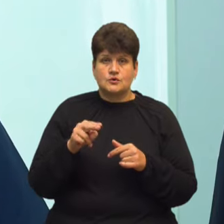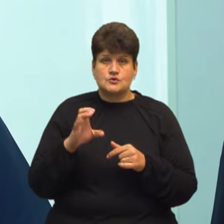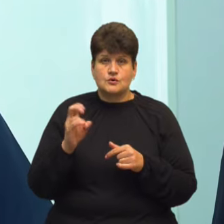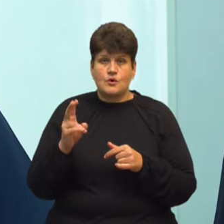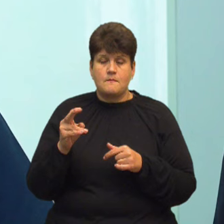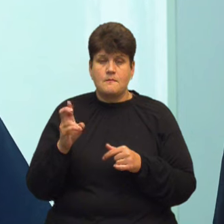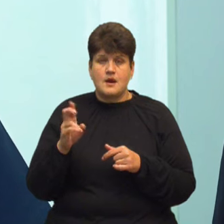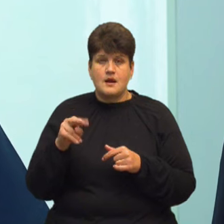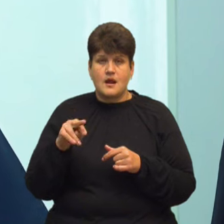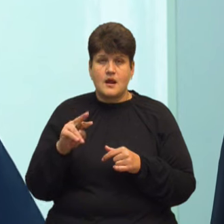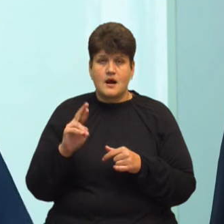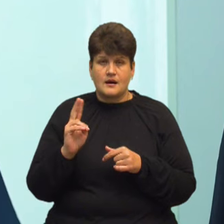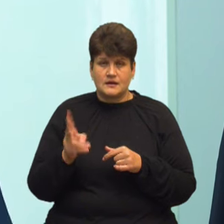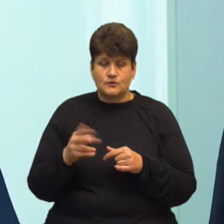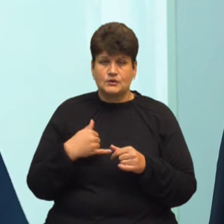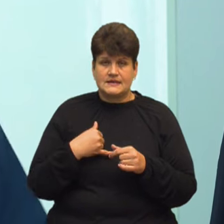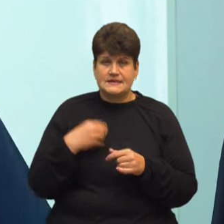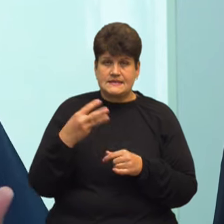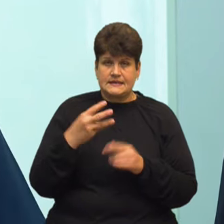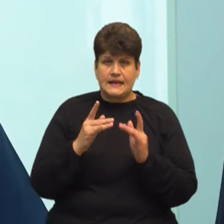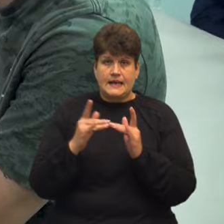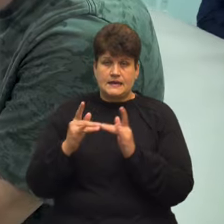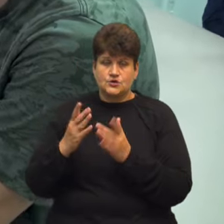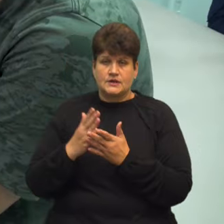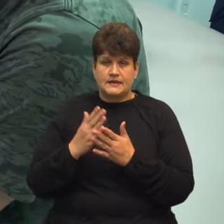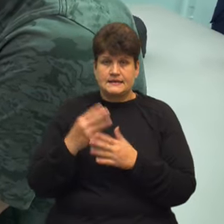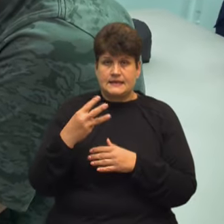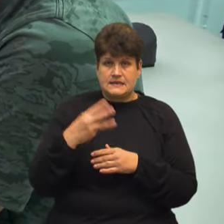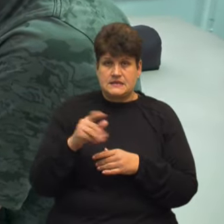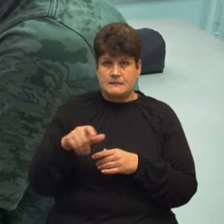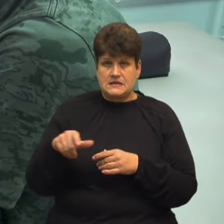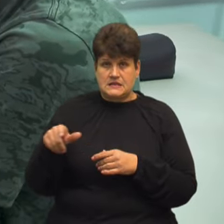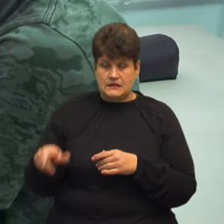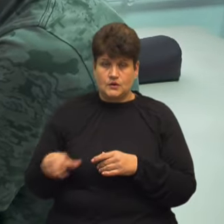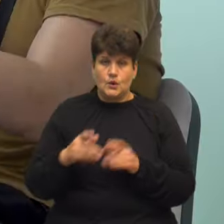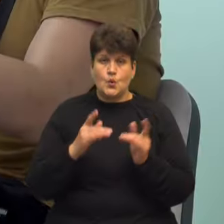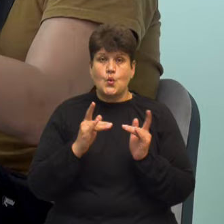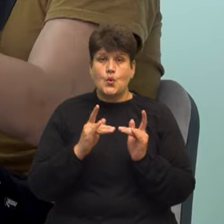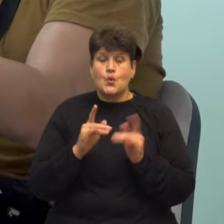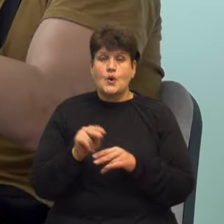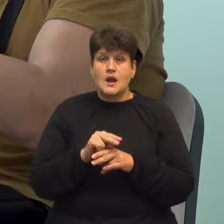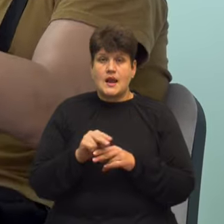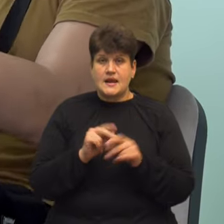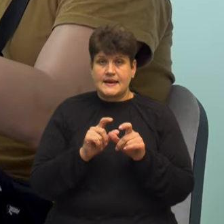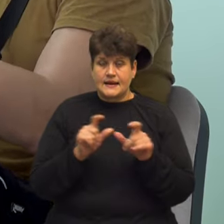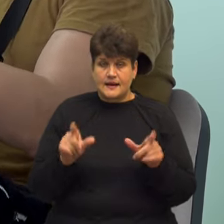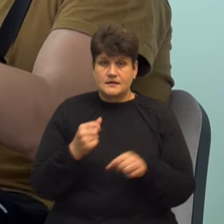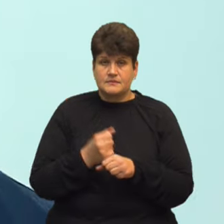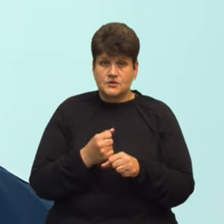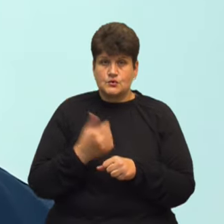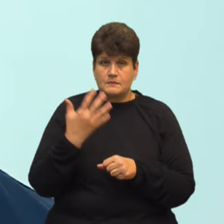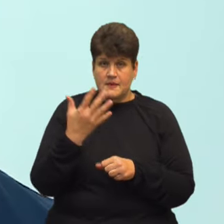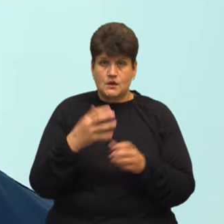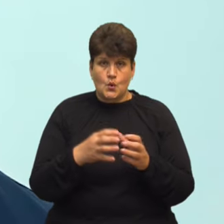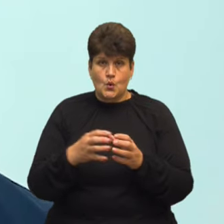Зараз у нас з 30 ліжок, у нас є 30 пацієнтів У лікарні з пацієнтами, які проходять реабілітацію, працюють 5 команд,